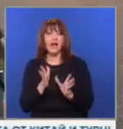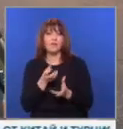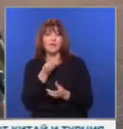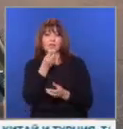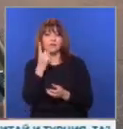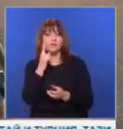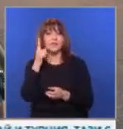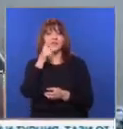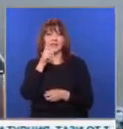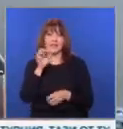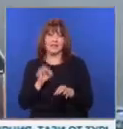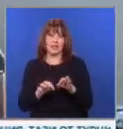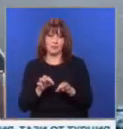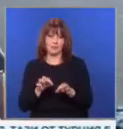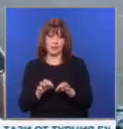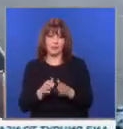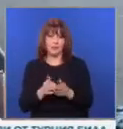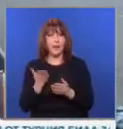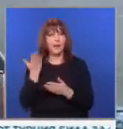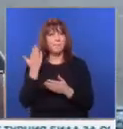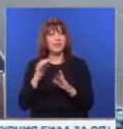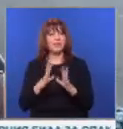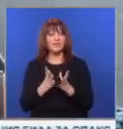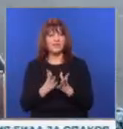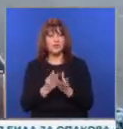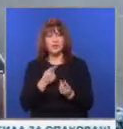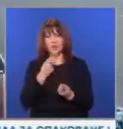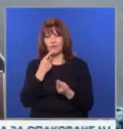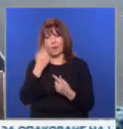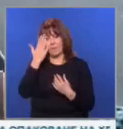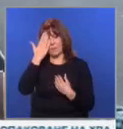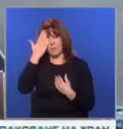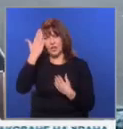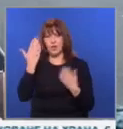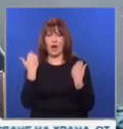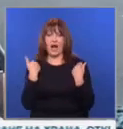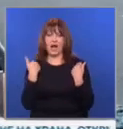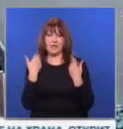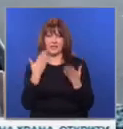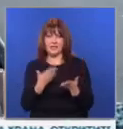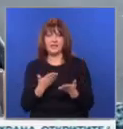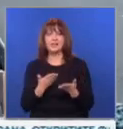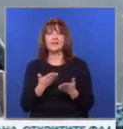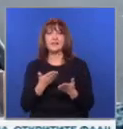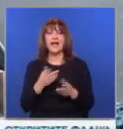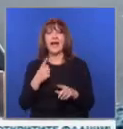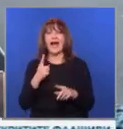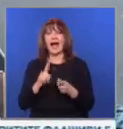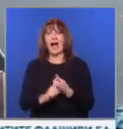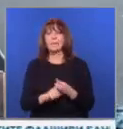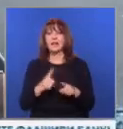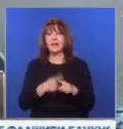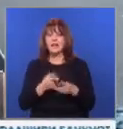случи в деня на изборите. Преди всичко става дума за почтеността на кандидатите. През цялата си кариера Камала Харис